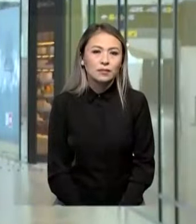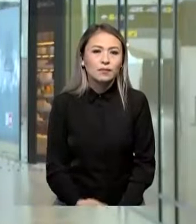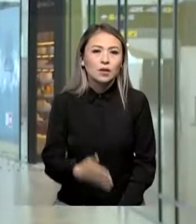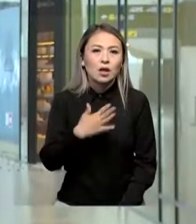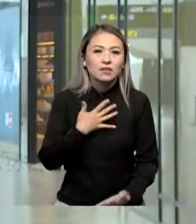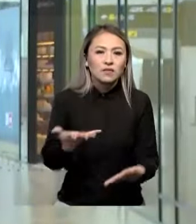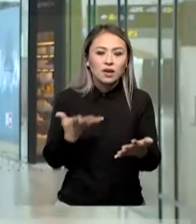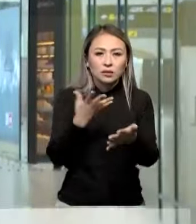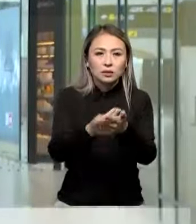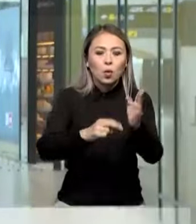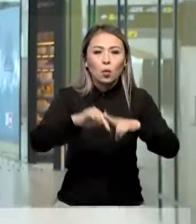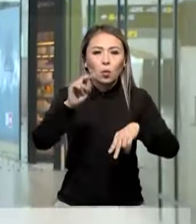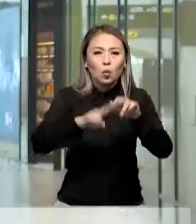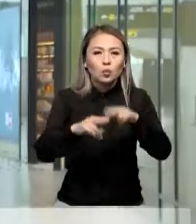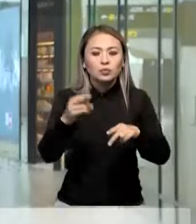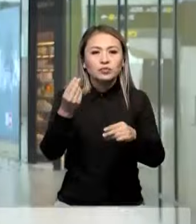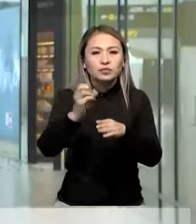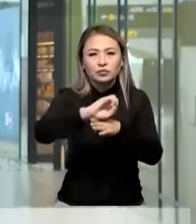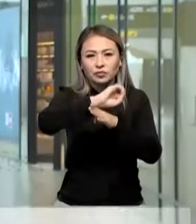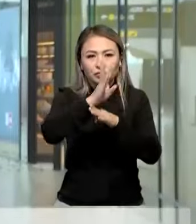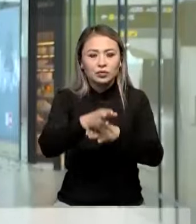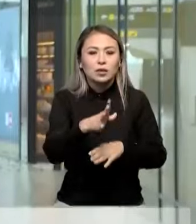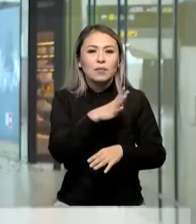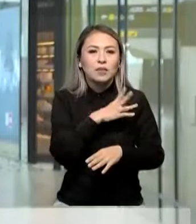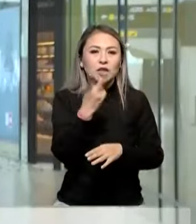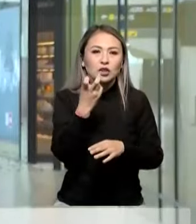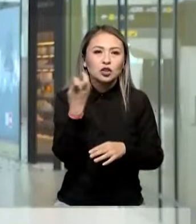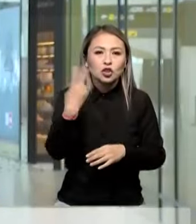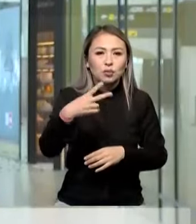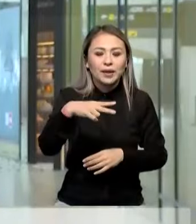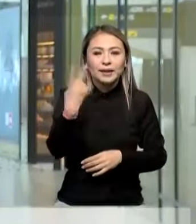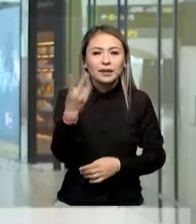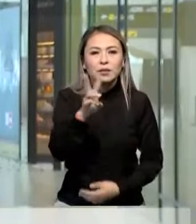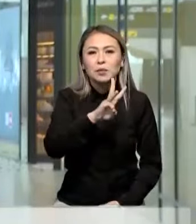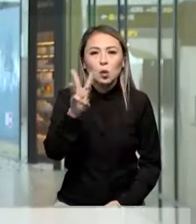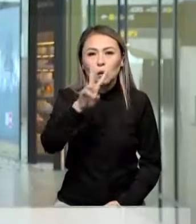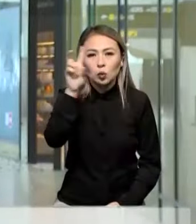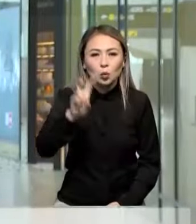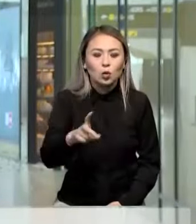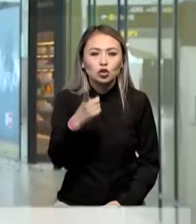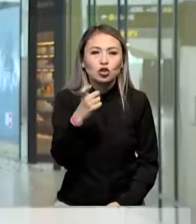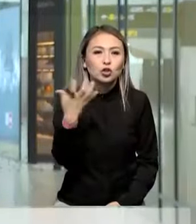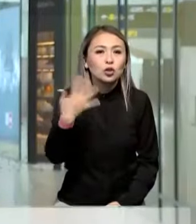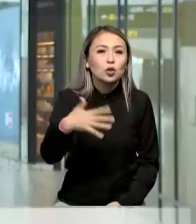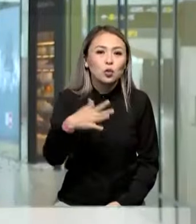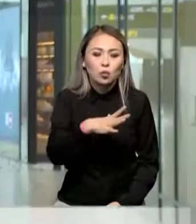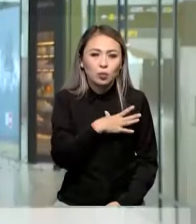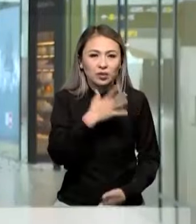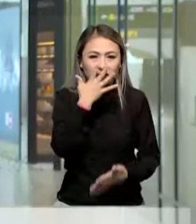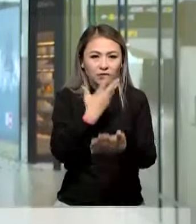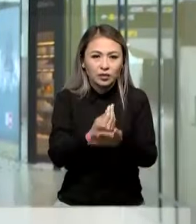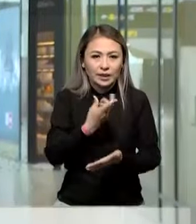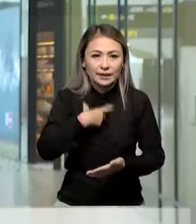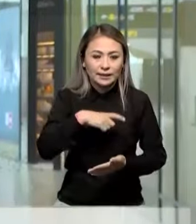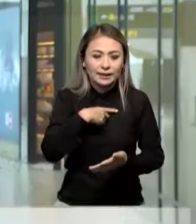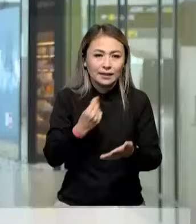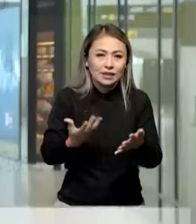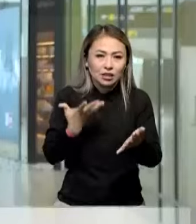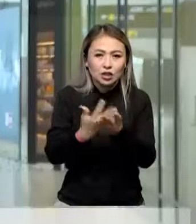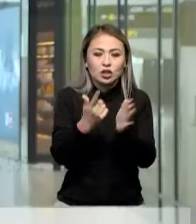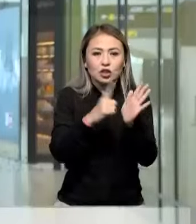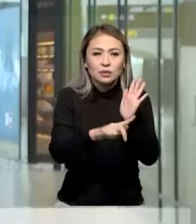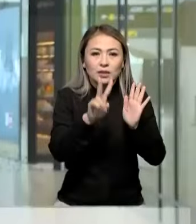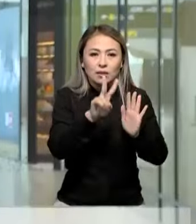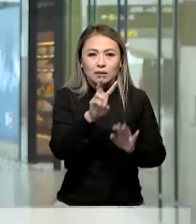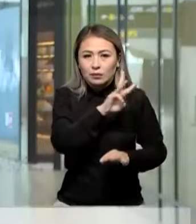Бұл терминалдың құрылысын қаржыландырудағы біздің үлесіміз 222 миллион доллар. Оның 150 миллионы бұл өзіміздің қаражат болса, 72 миллион